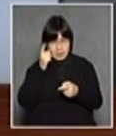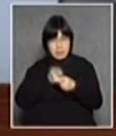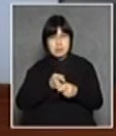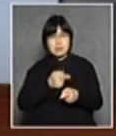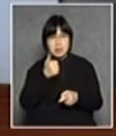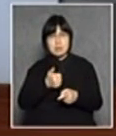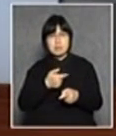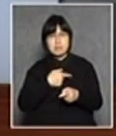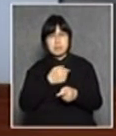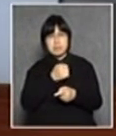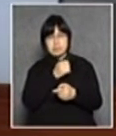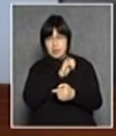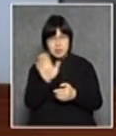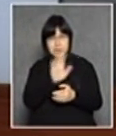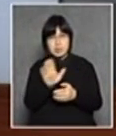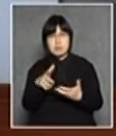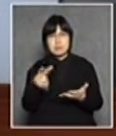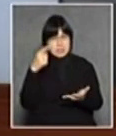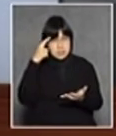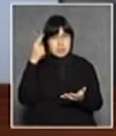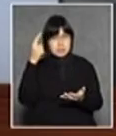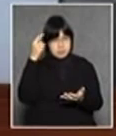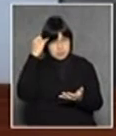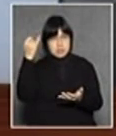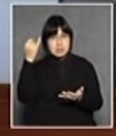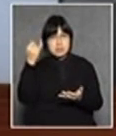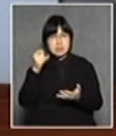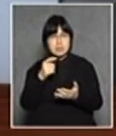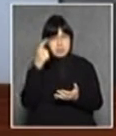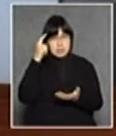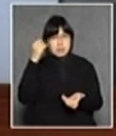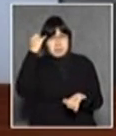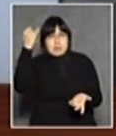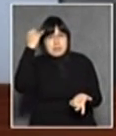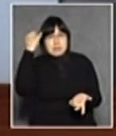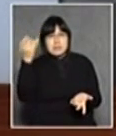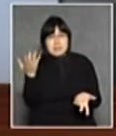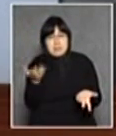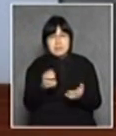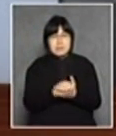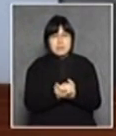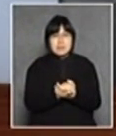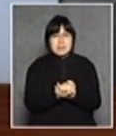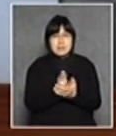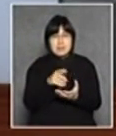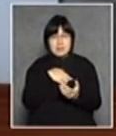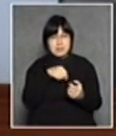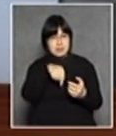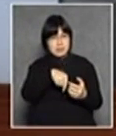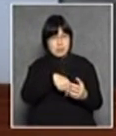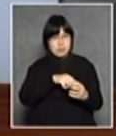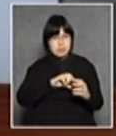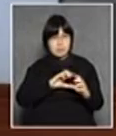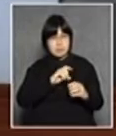不是就不是或者不知就不知知就知知之為知不知為不知在我們的議會裏面